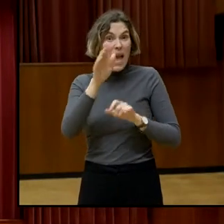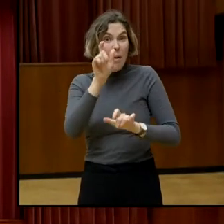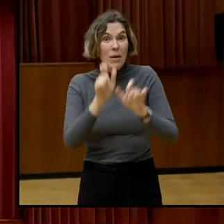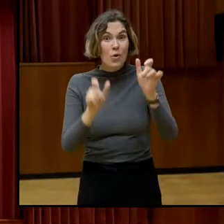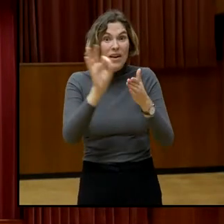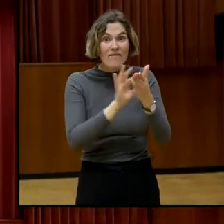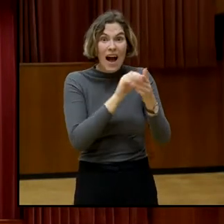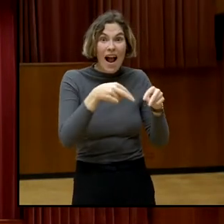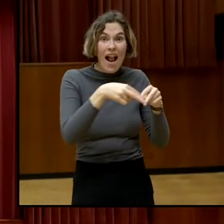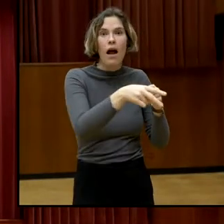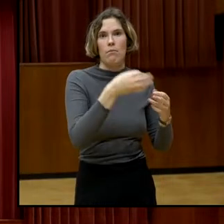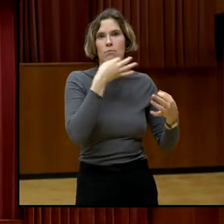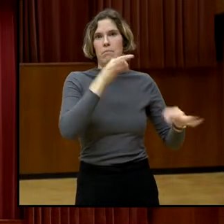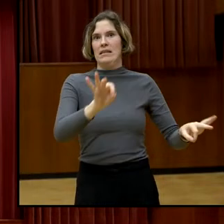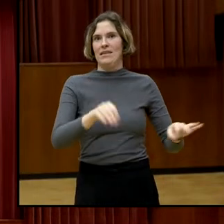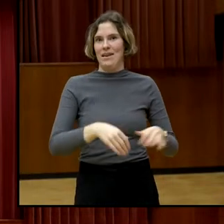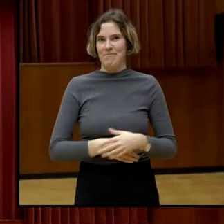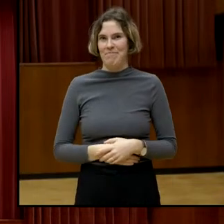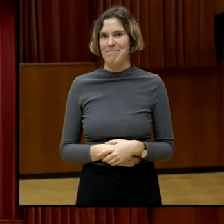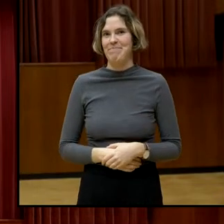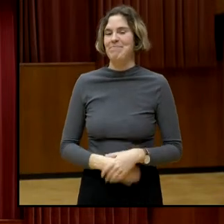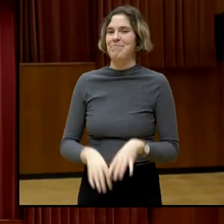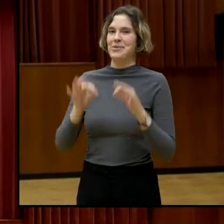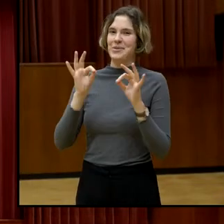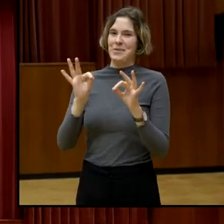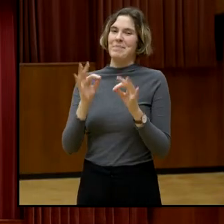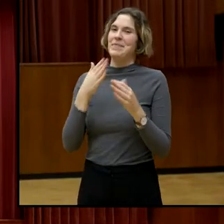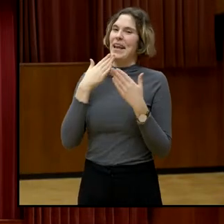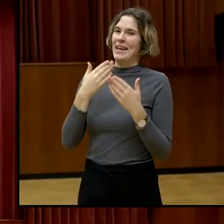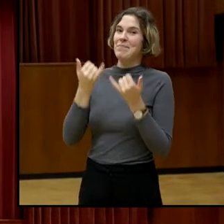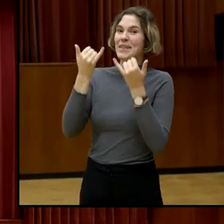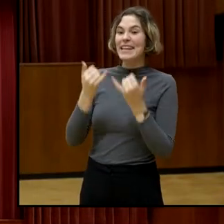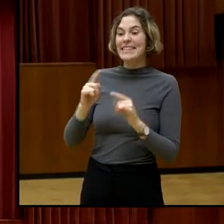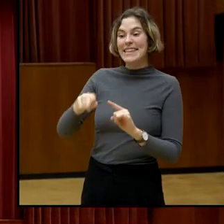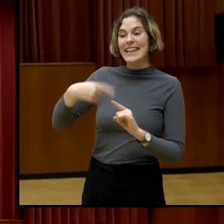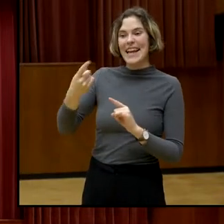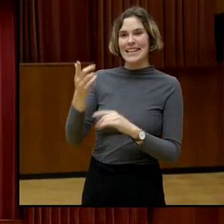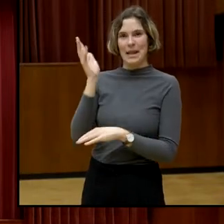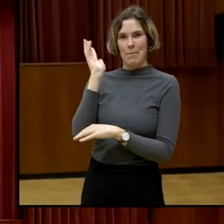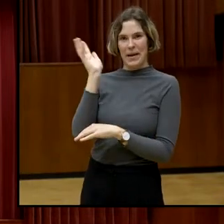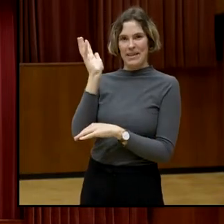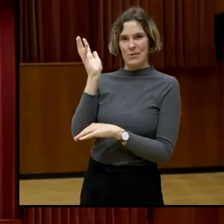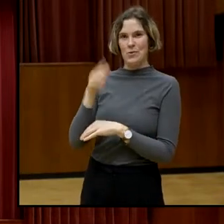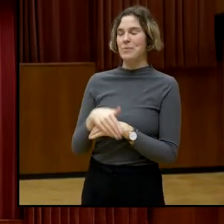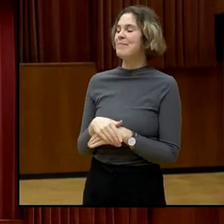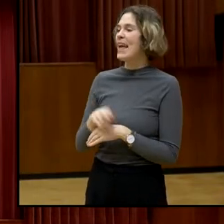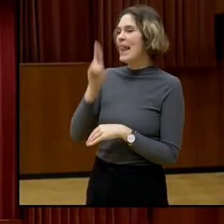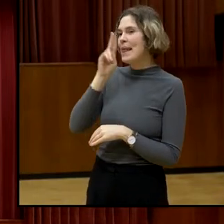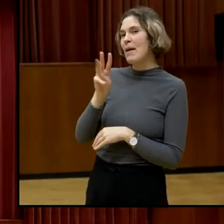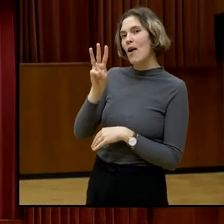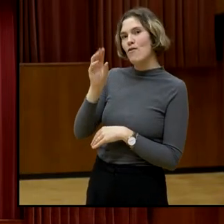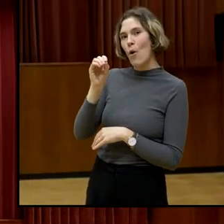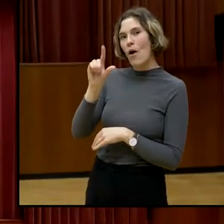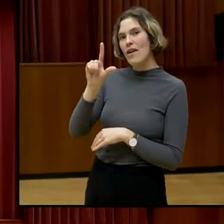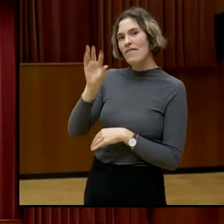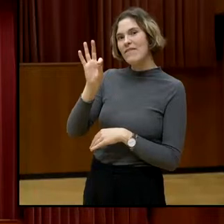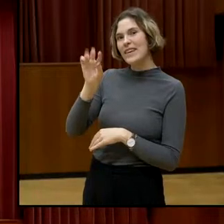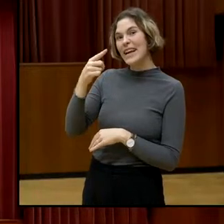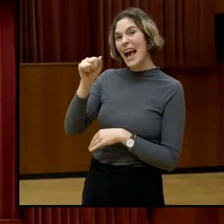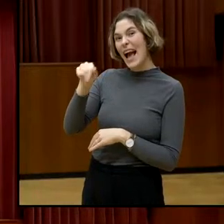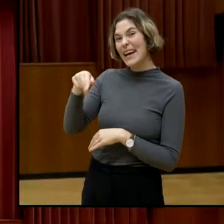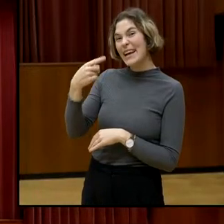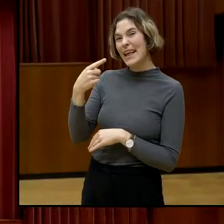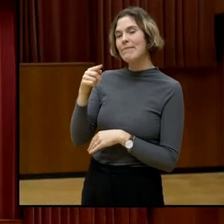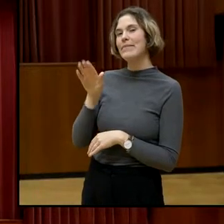Danke. So, wir kommen jetzt zur nächsten Präsentation und zu deiner Frage, lieber Wolfgang. Vielen Dank.